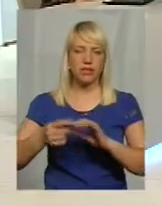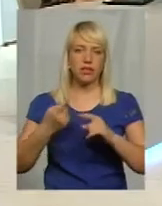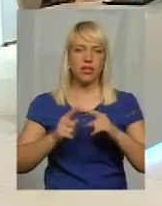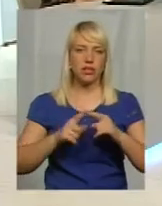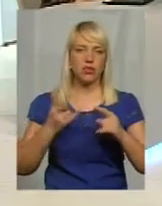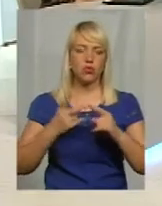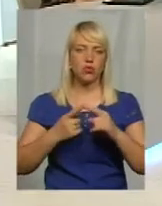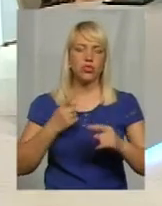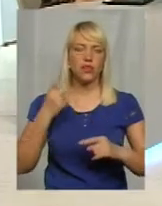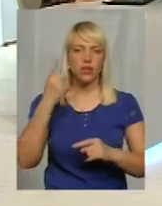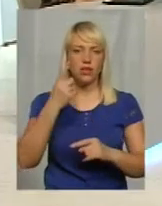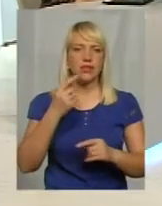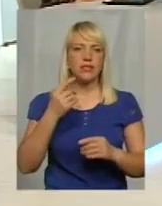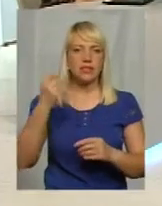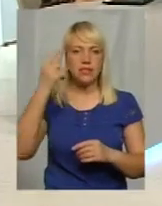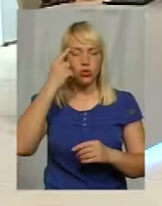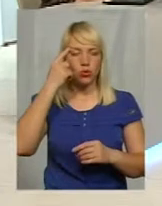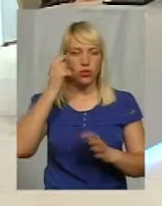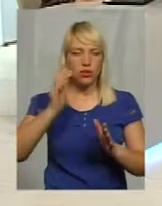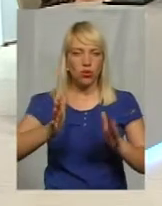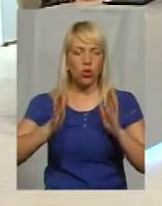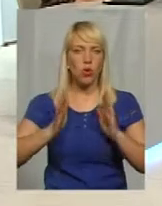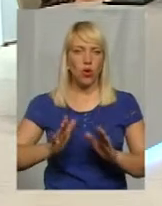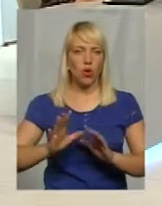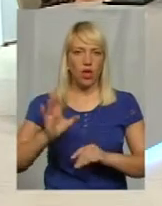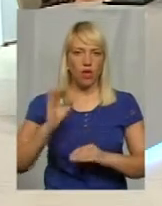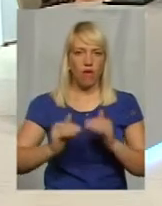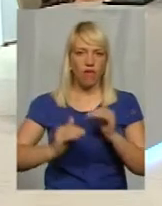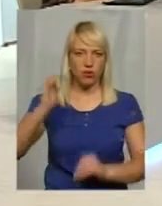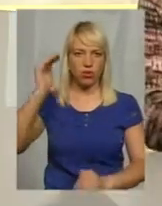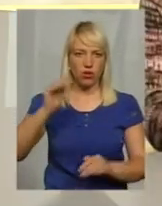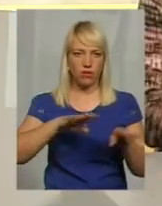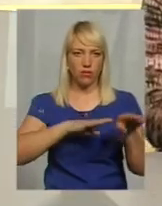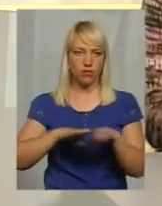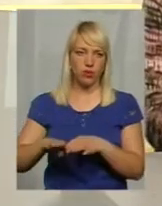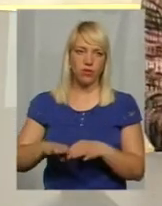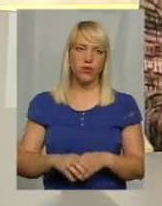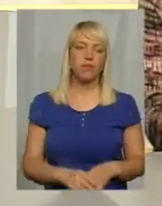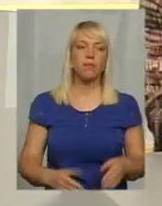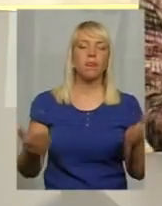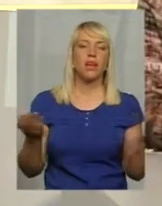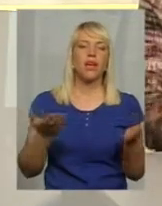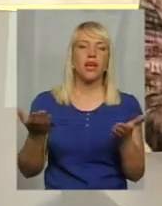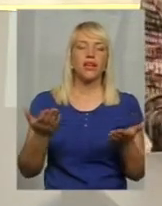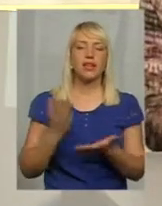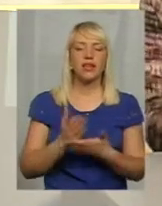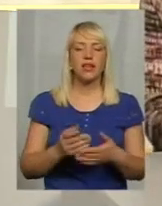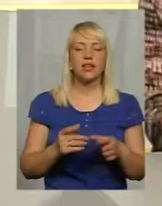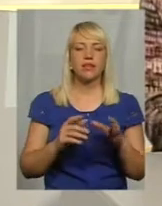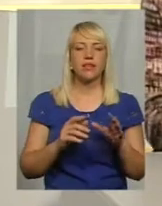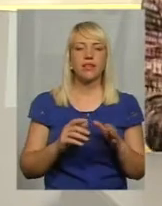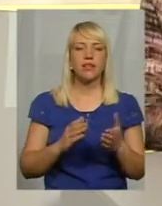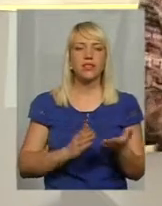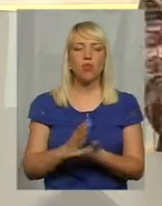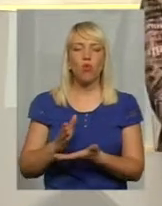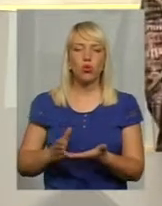треба йти, стремитися і думати тільки о максимальному результаті. Які є способи шукати зовнішню